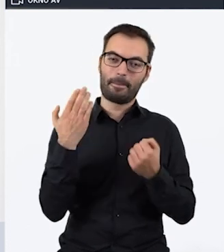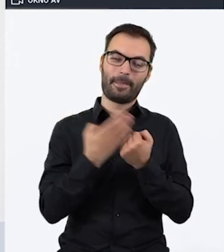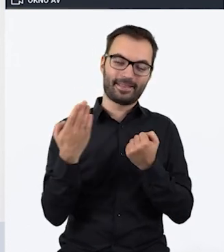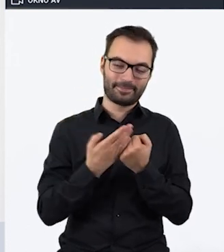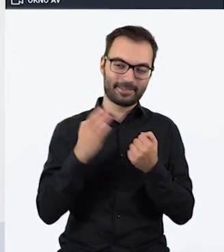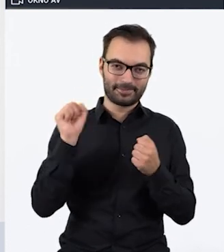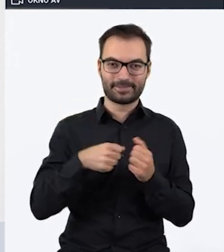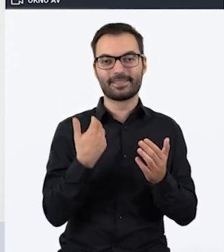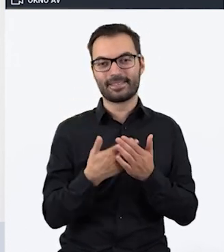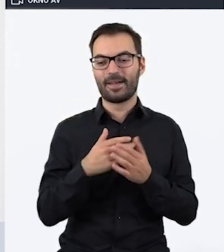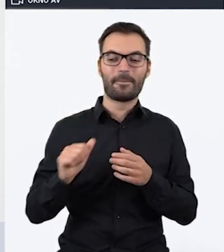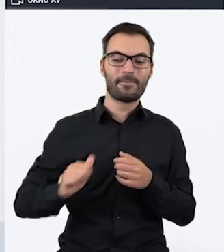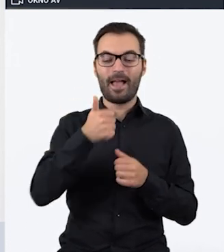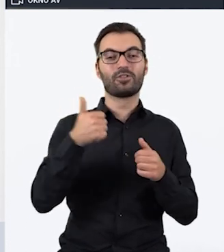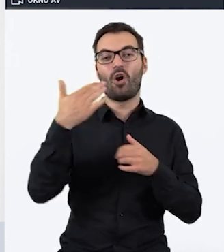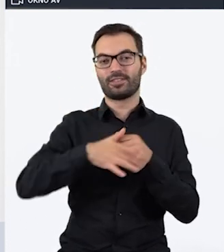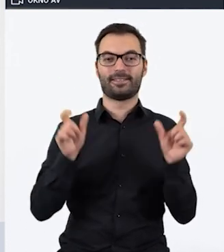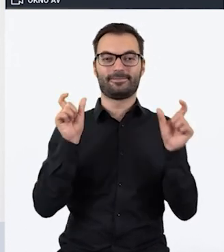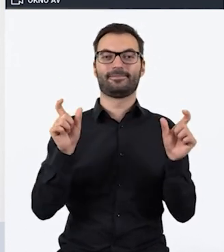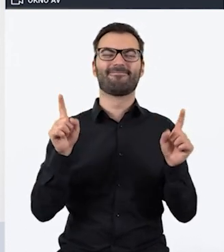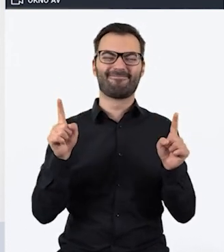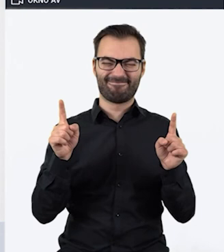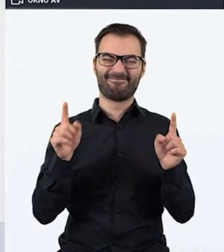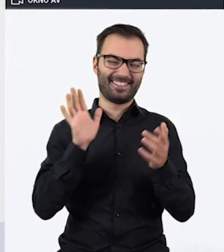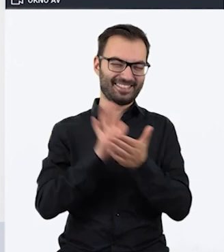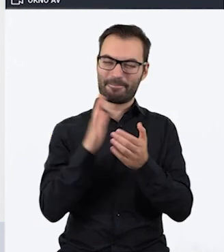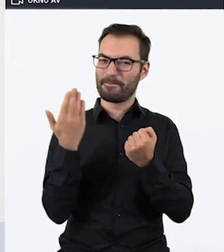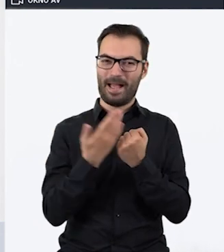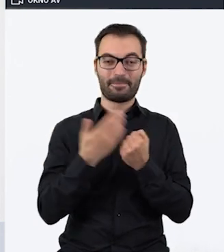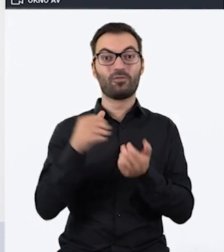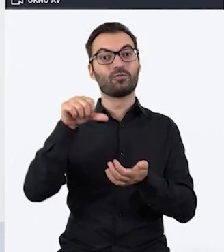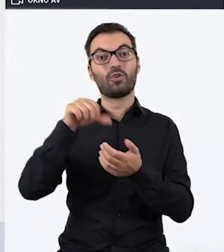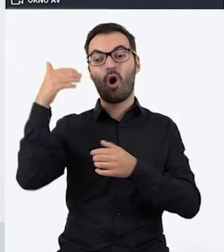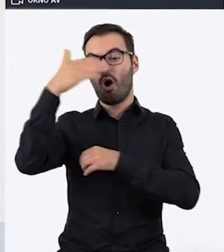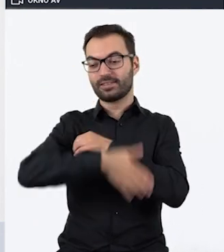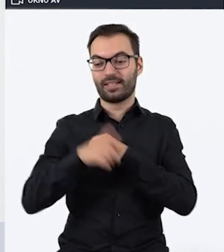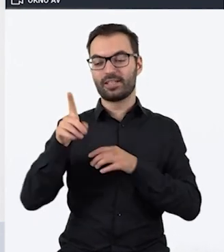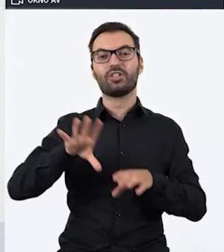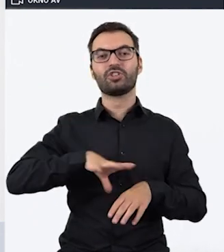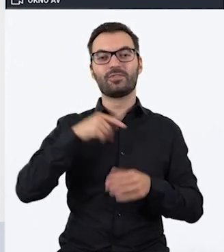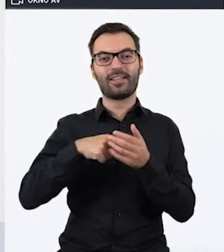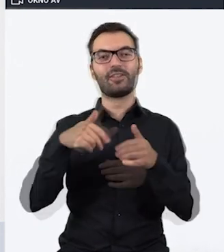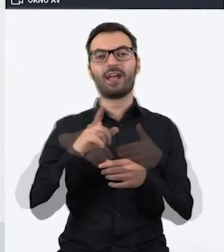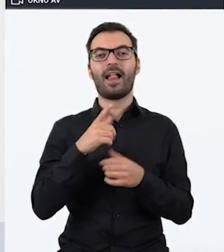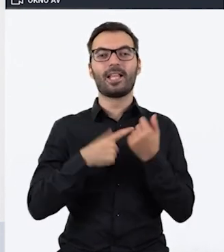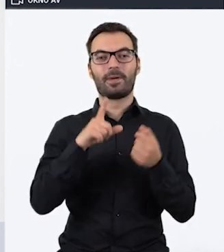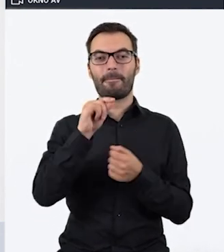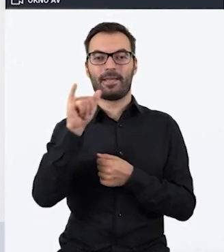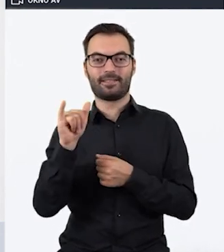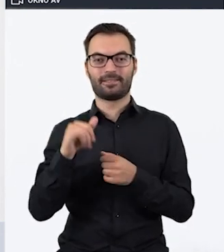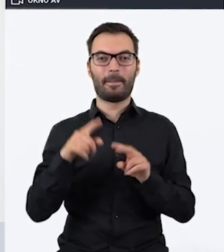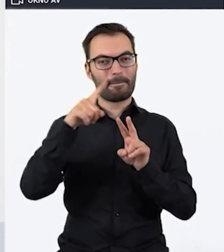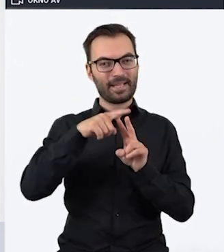to tutaj ten pierwszy i ostatni są typowo matematyczne. Ten ostatni na święto liczby Pi powstał podczas